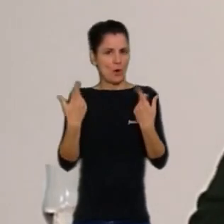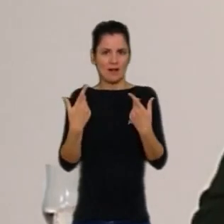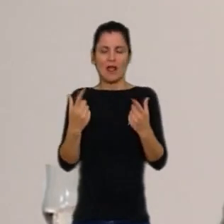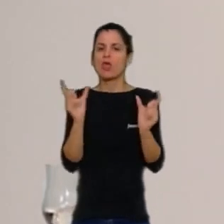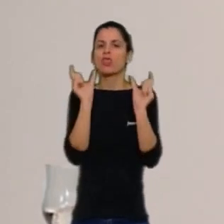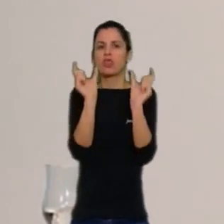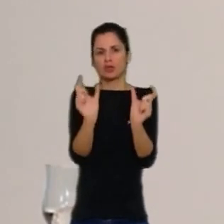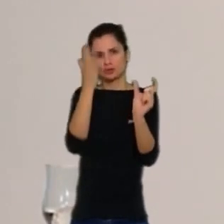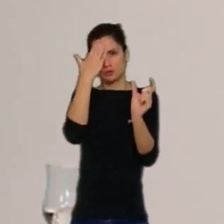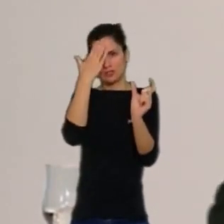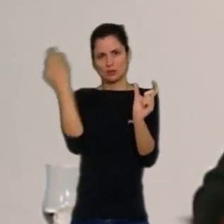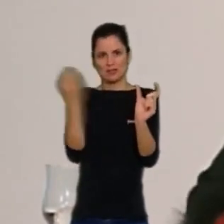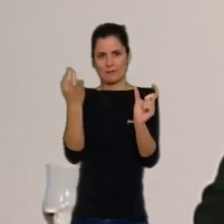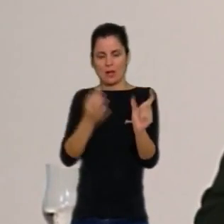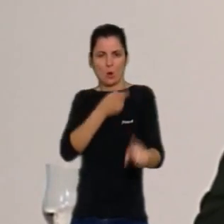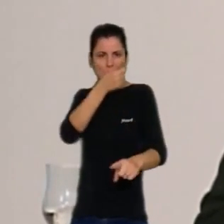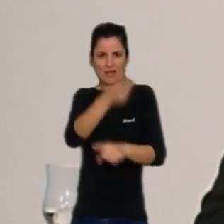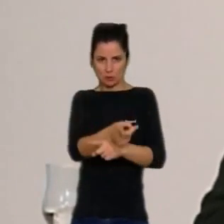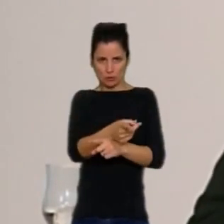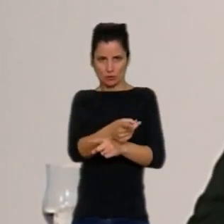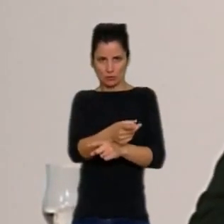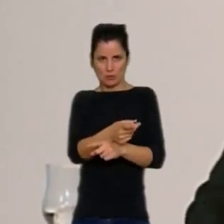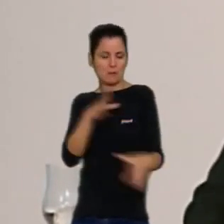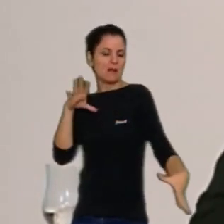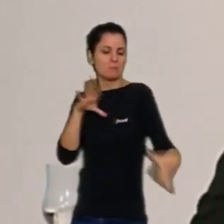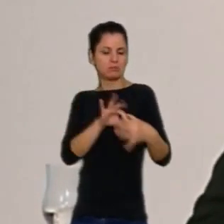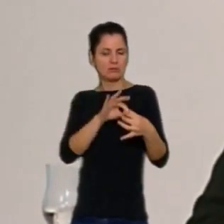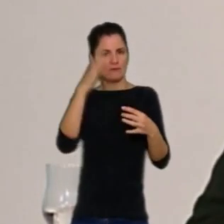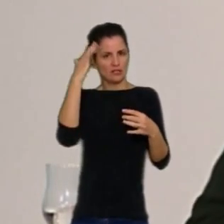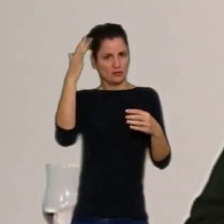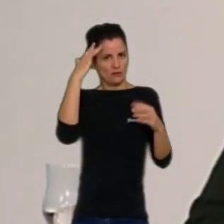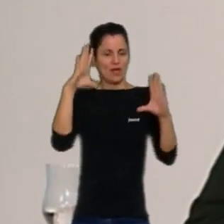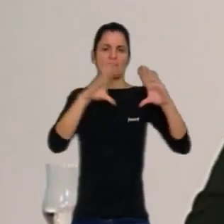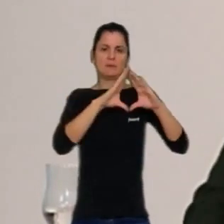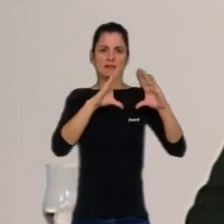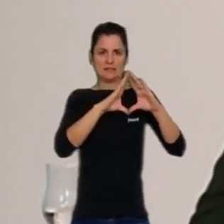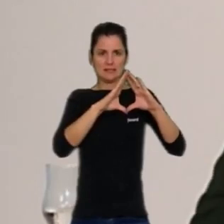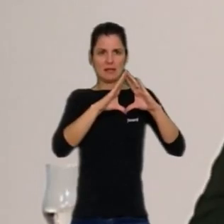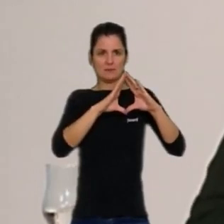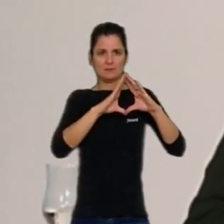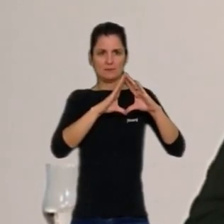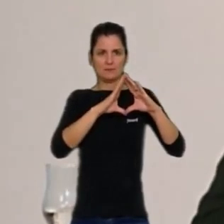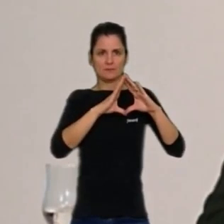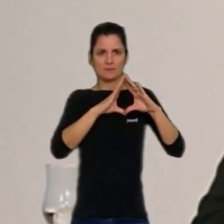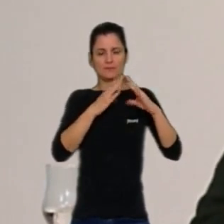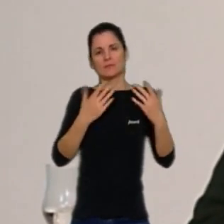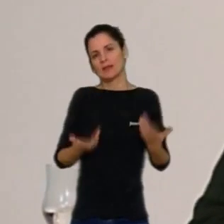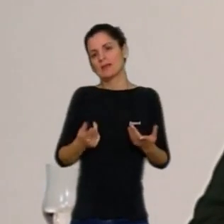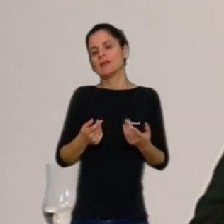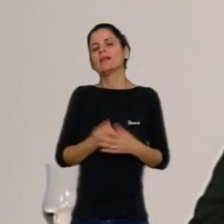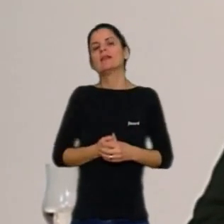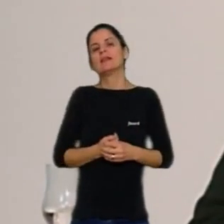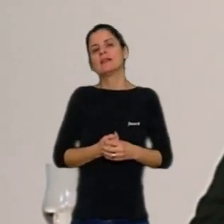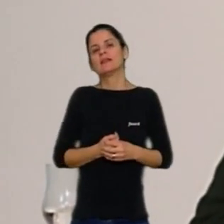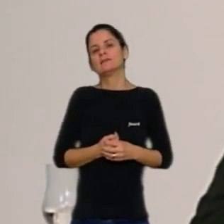A partir d'ahí, crec que és més divertida la roda de premsa quan es plantegen aquest